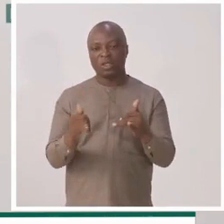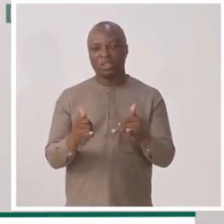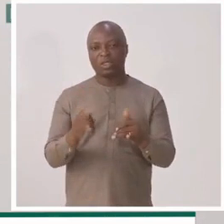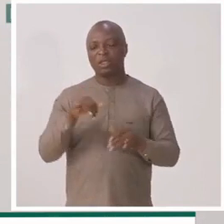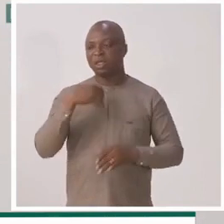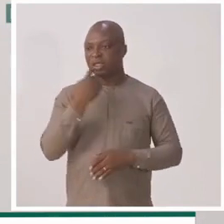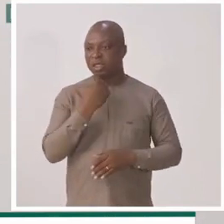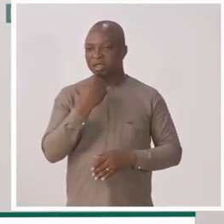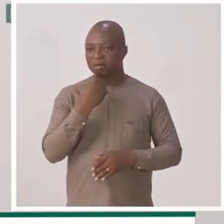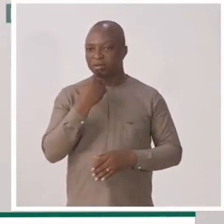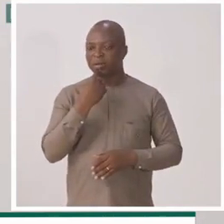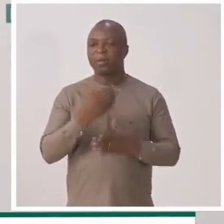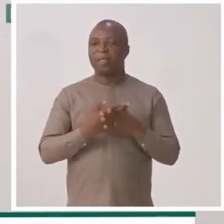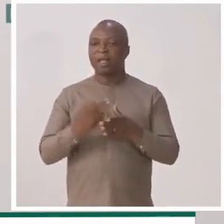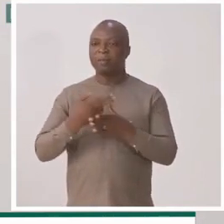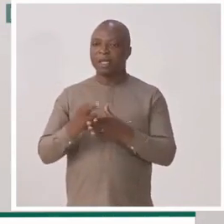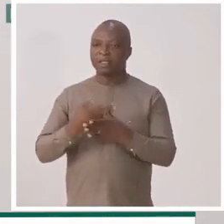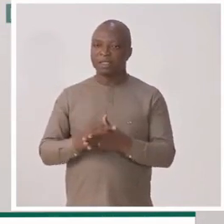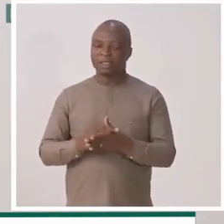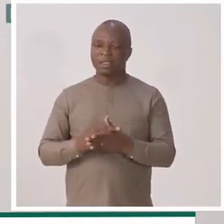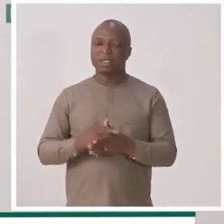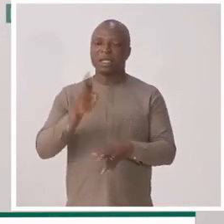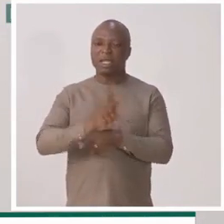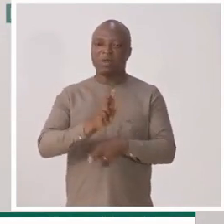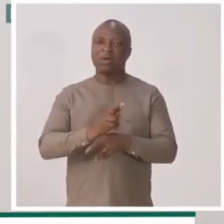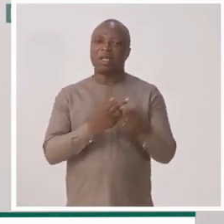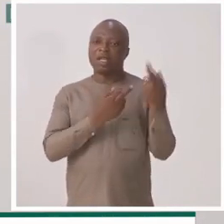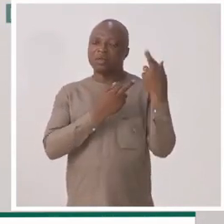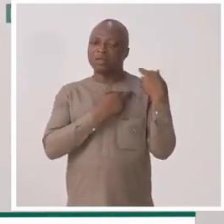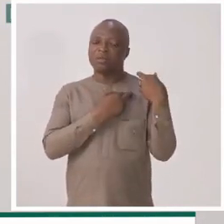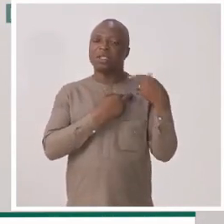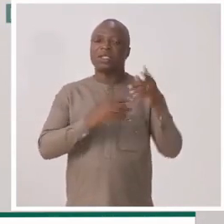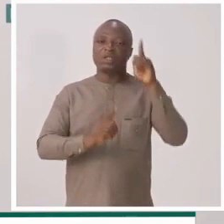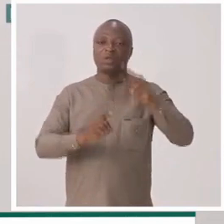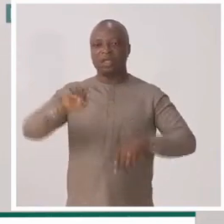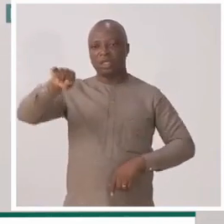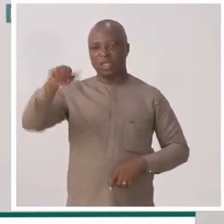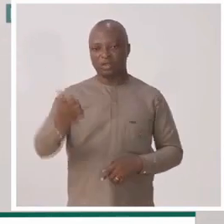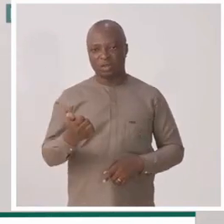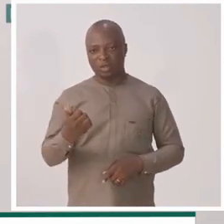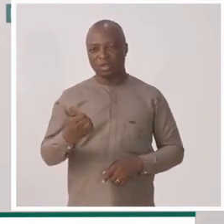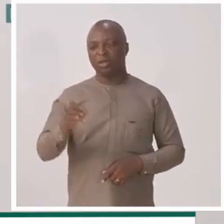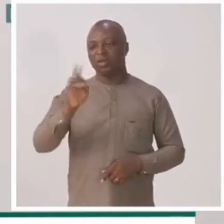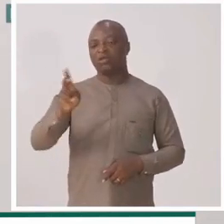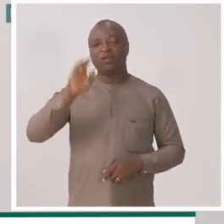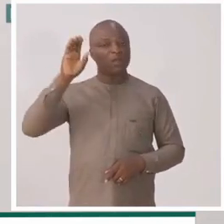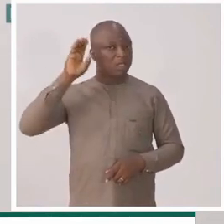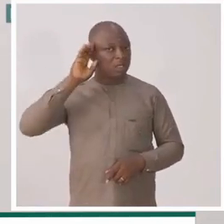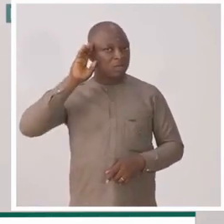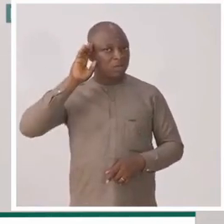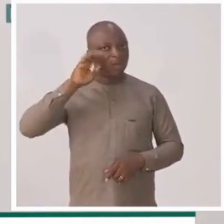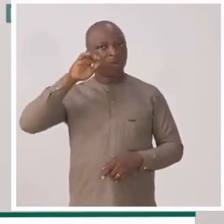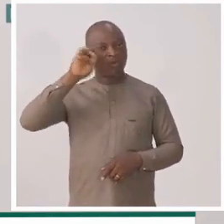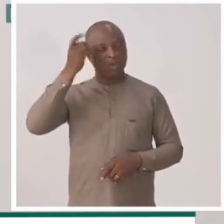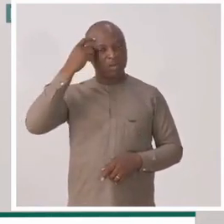loisirs qui répartisse les rôles, les responsabilités des uns et des autres. Donc, vous l'avez